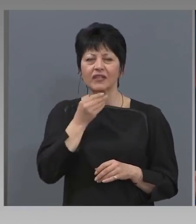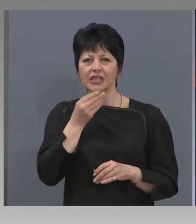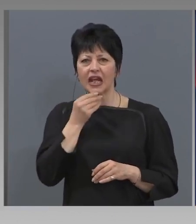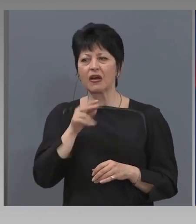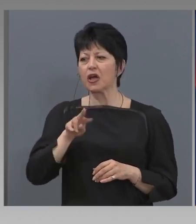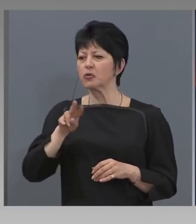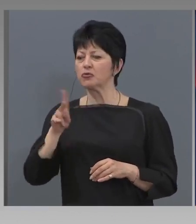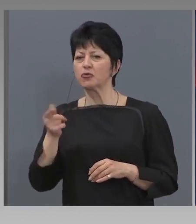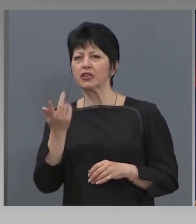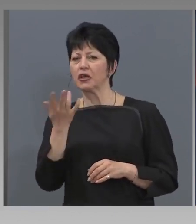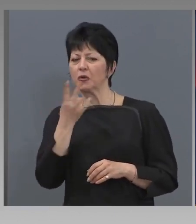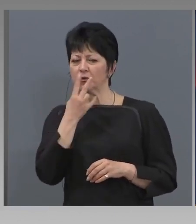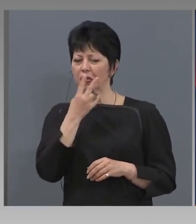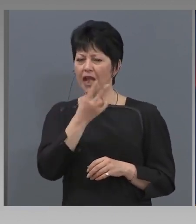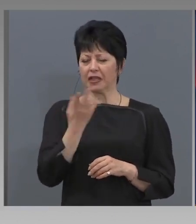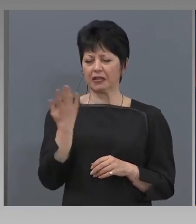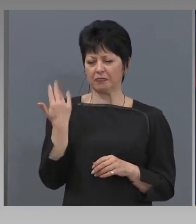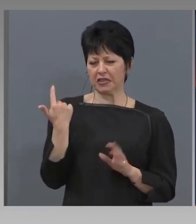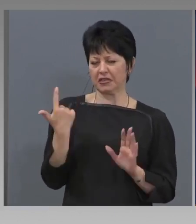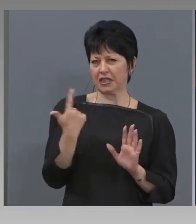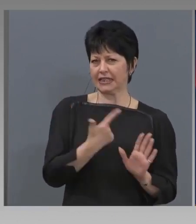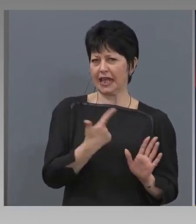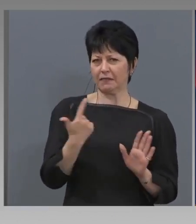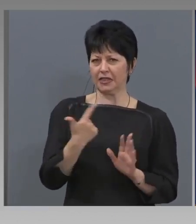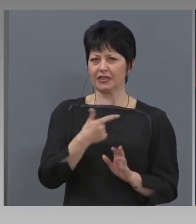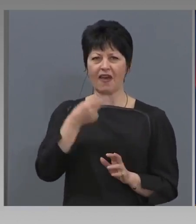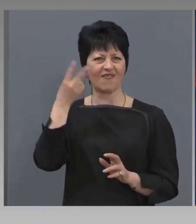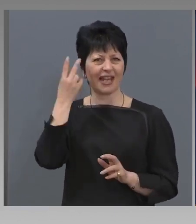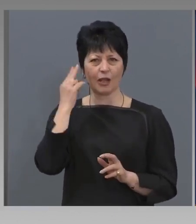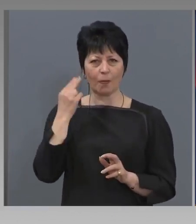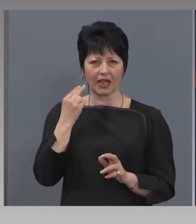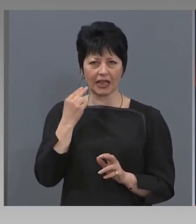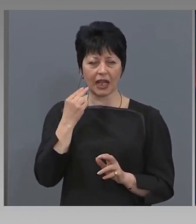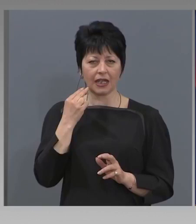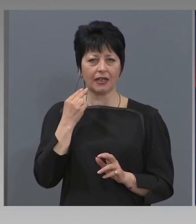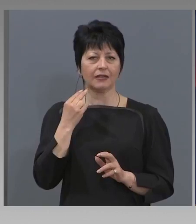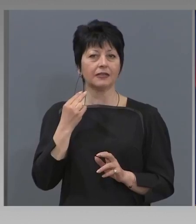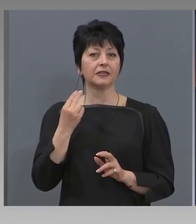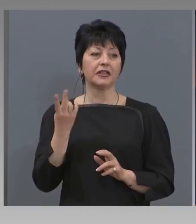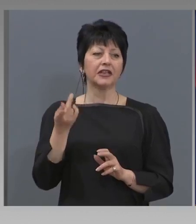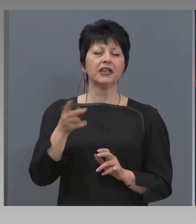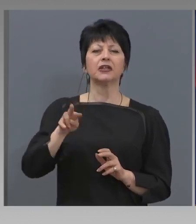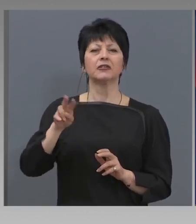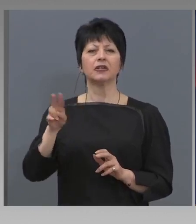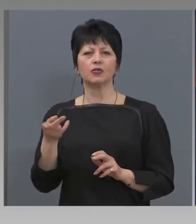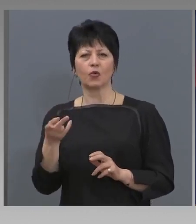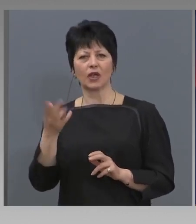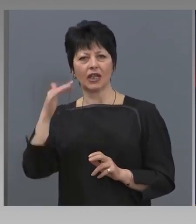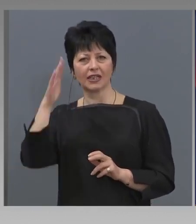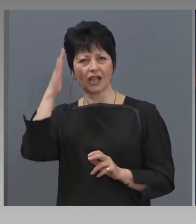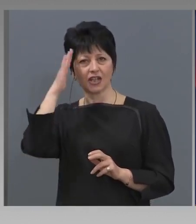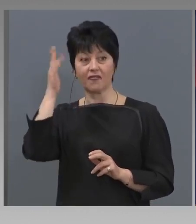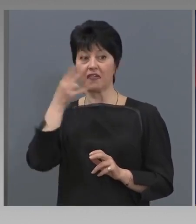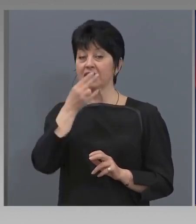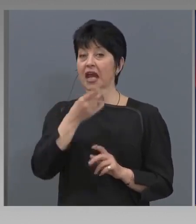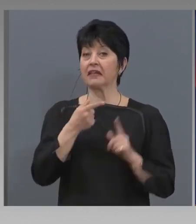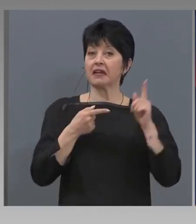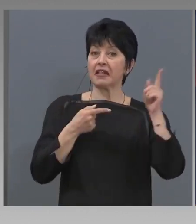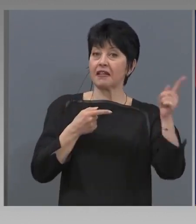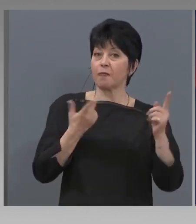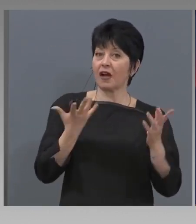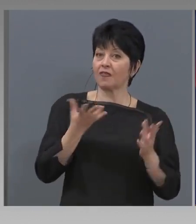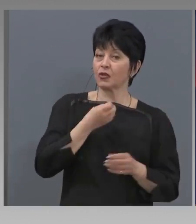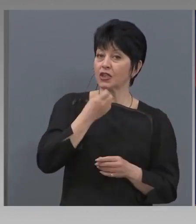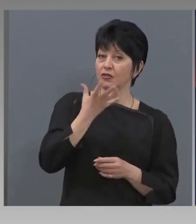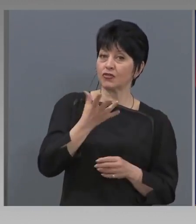гледаха доскоро, преднятък, оседници, Великобритания или други държави. Викат, ама видехте ли, какво стана пък там?